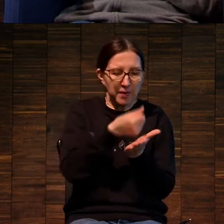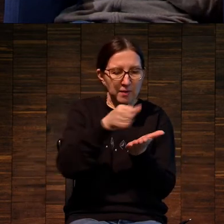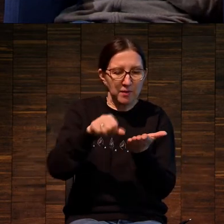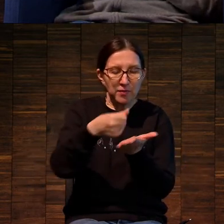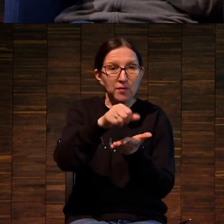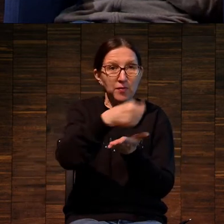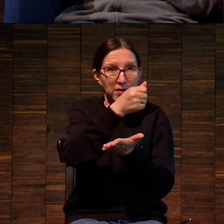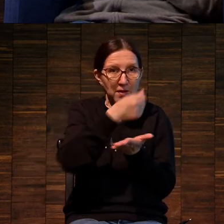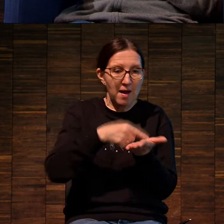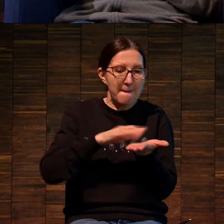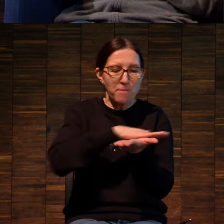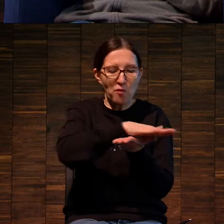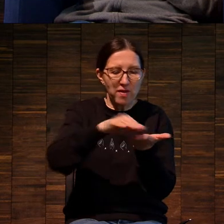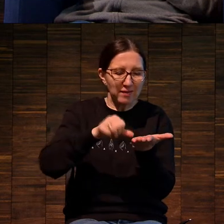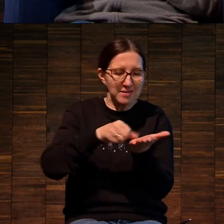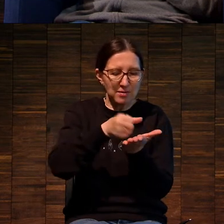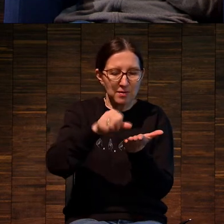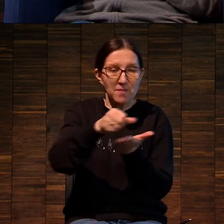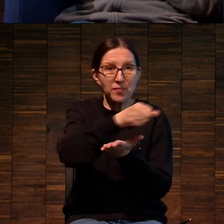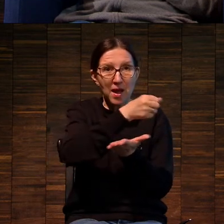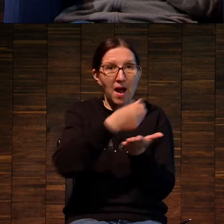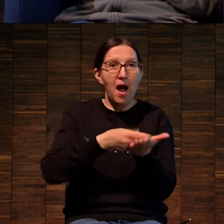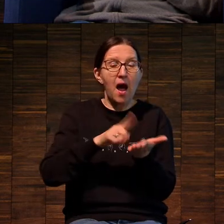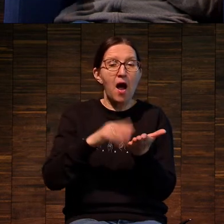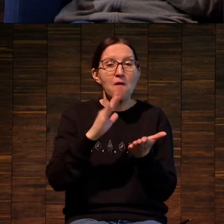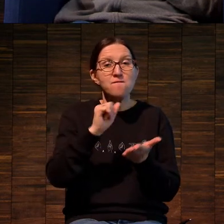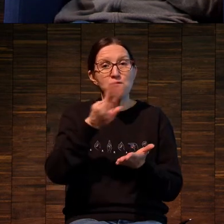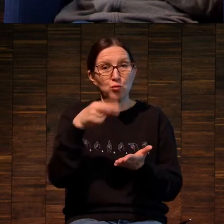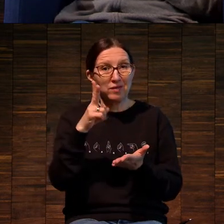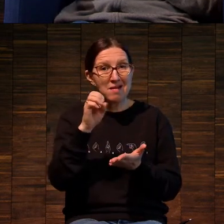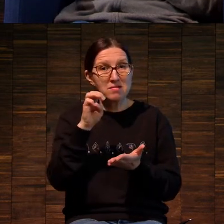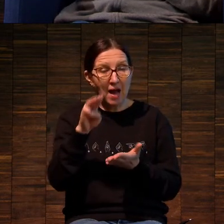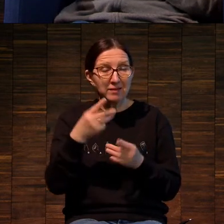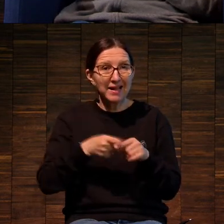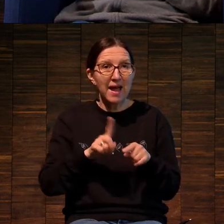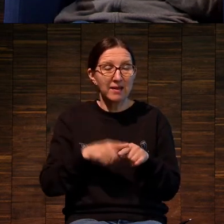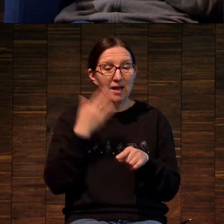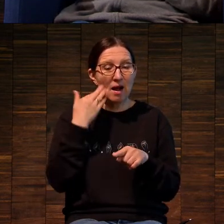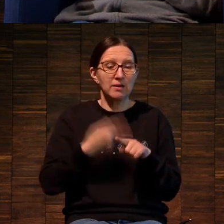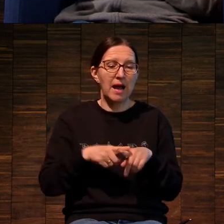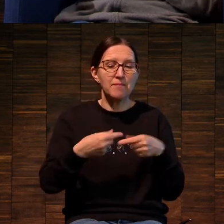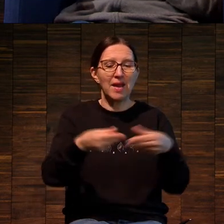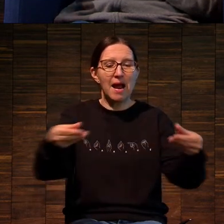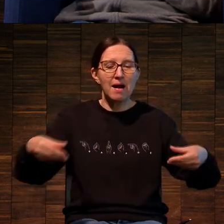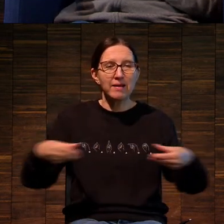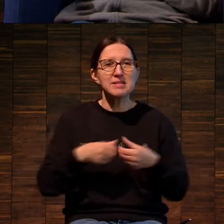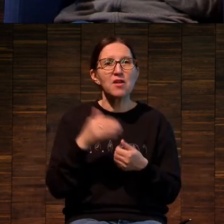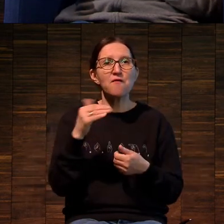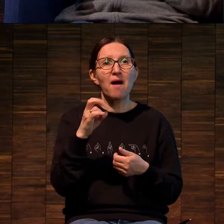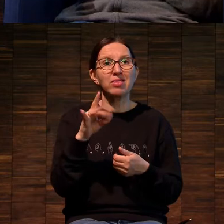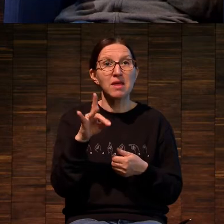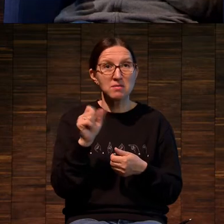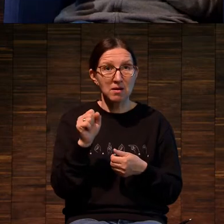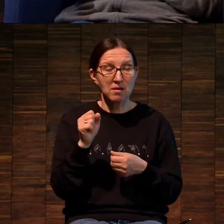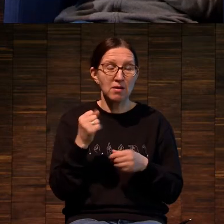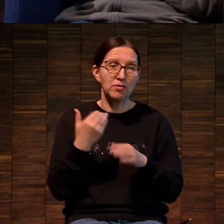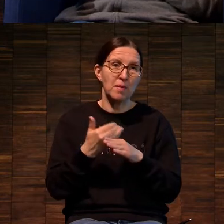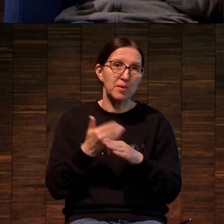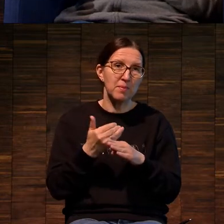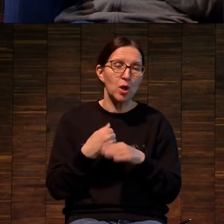А woodcut — это когда мы широким на листе фанеры, например, выбираем